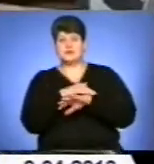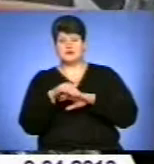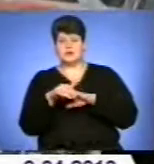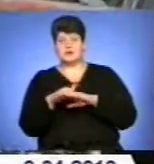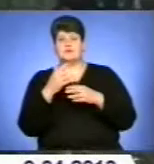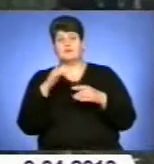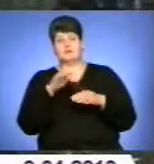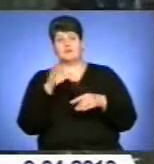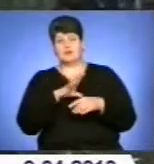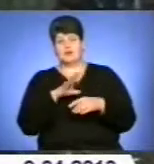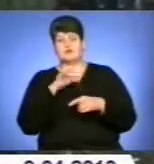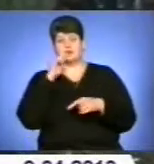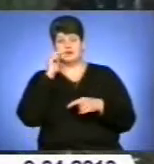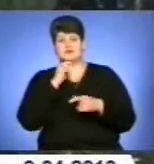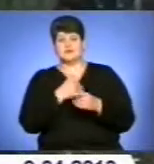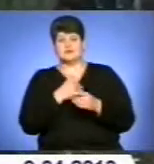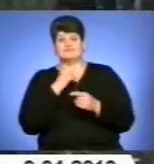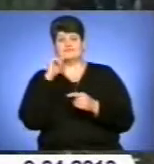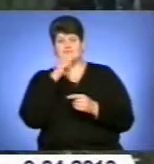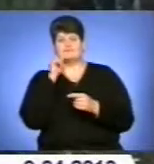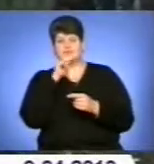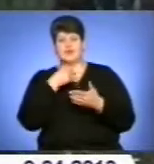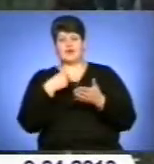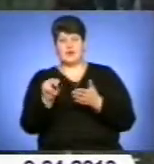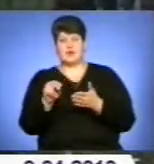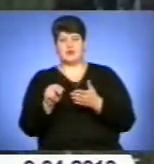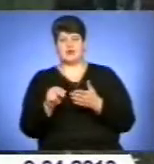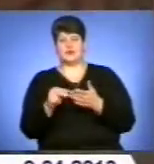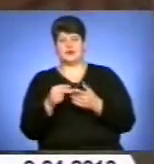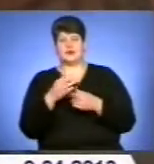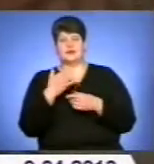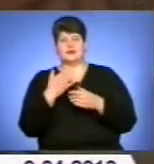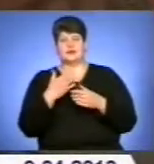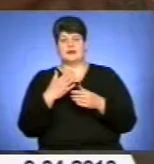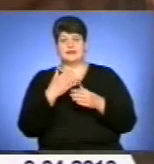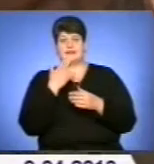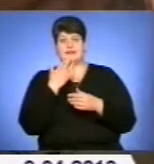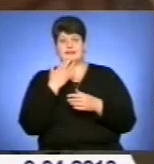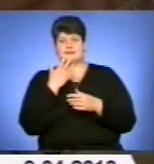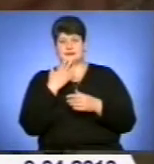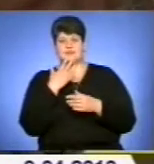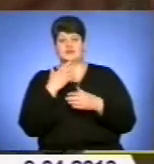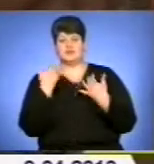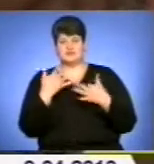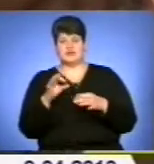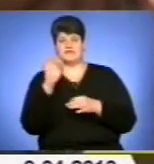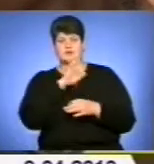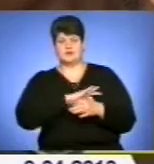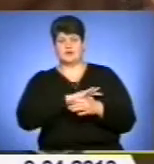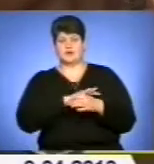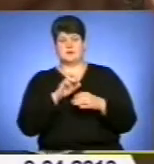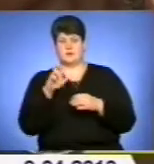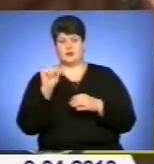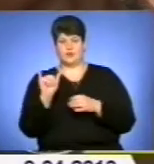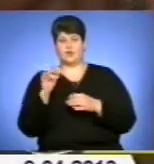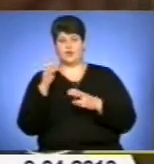іноді українці намагаються заощадити і купують іноземні вживані комбайни. Якщо сучасна іноземна техніка вона в